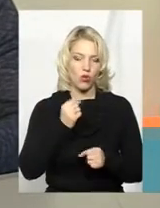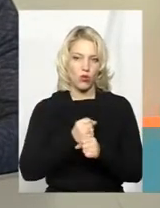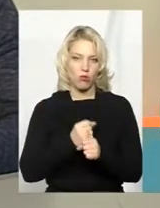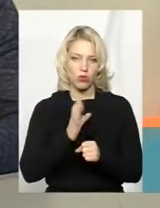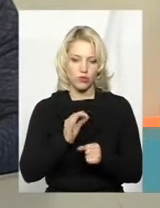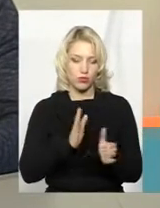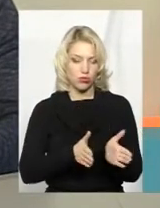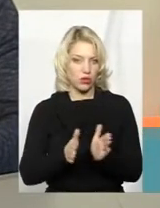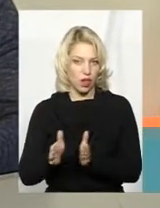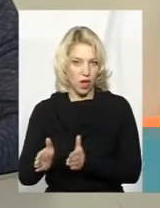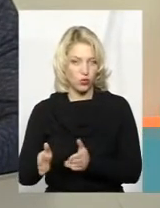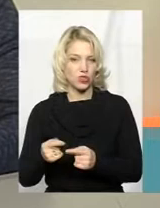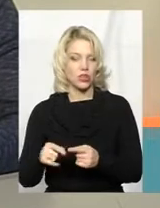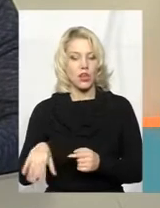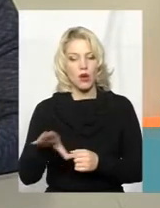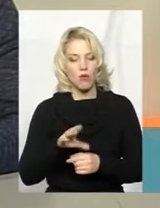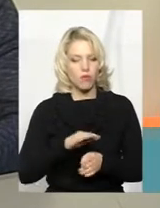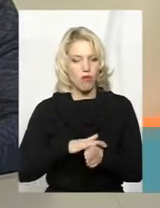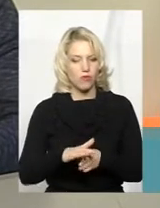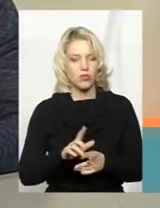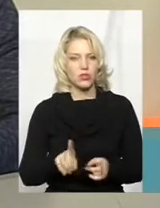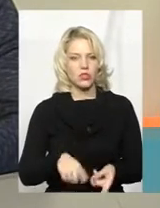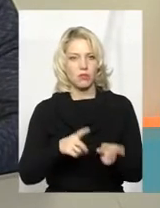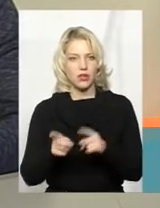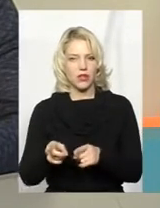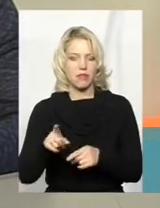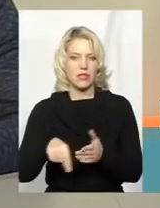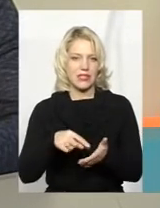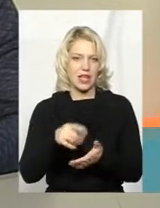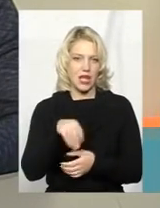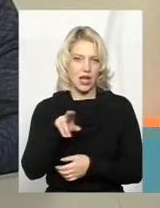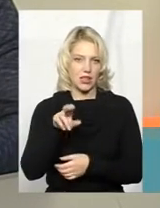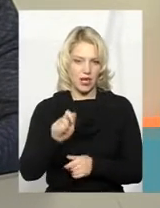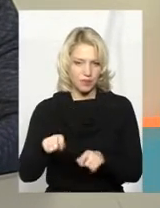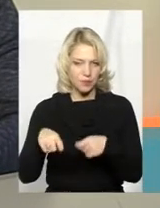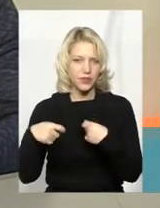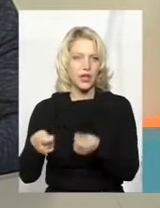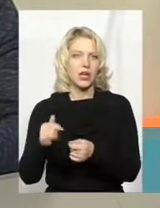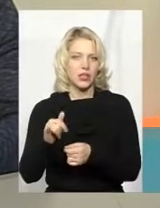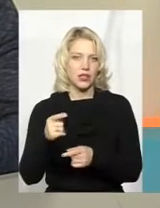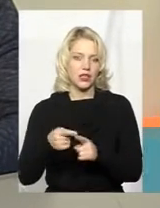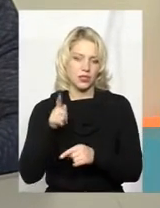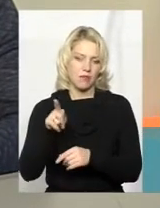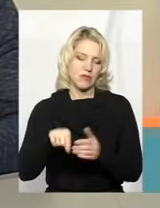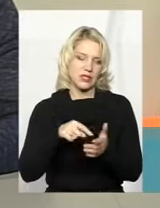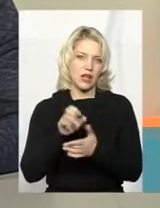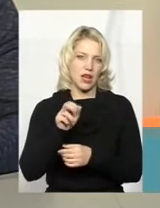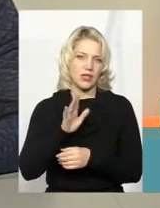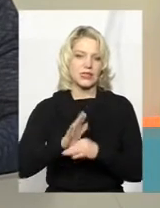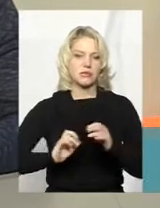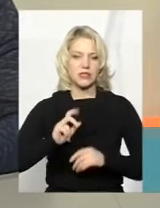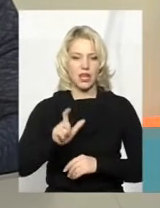-менш налагоджена, її повністю передадуть міській раді. І вже в міській раді будуть спеціалісти займатися